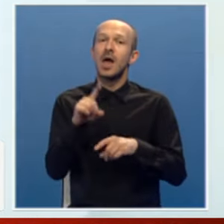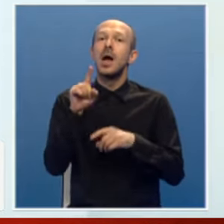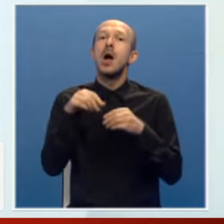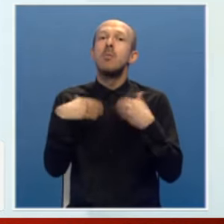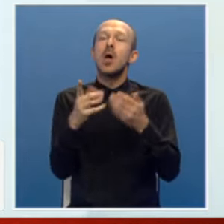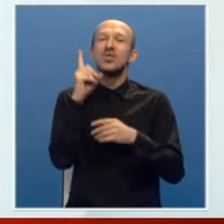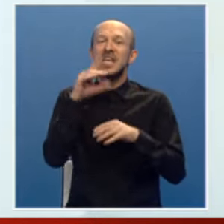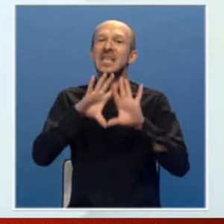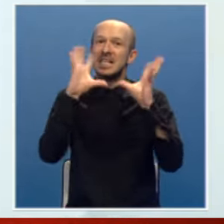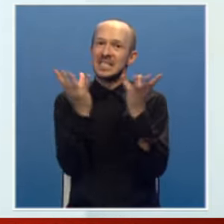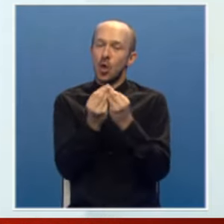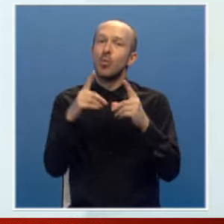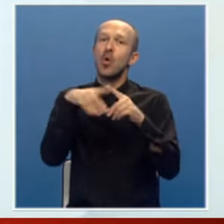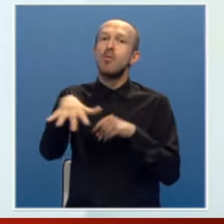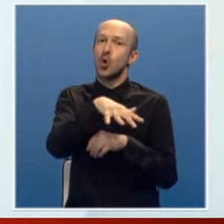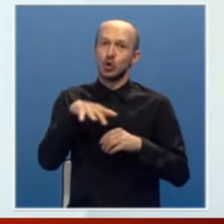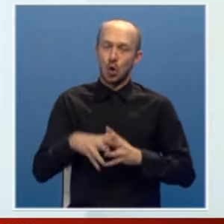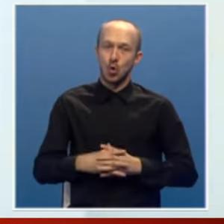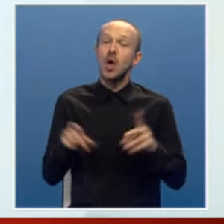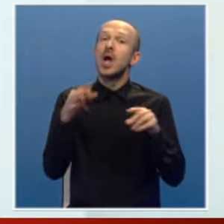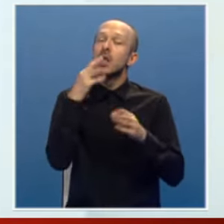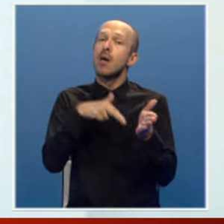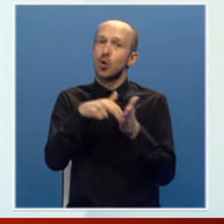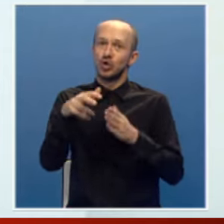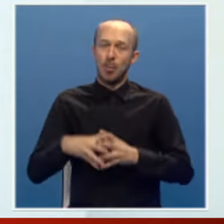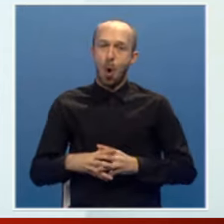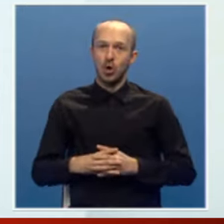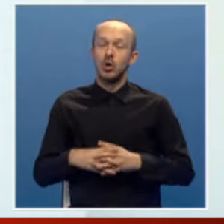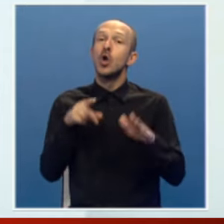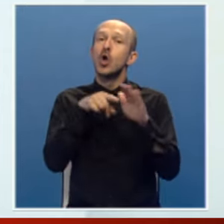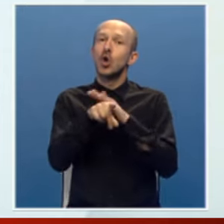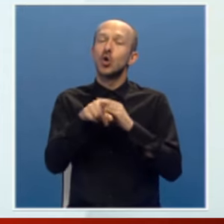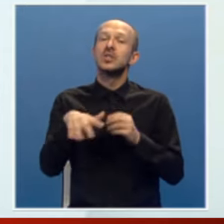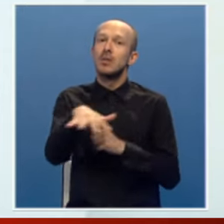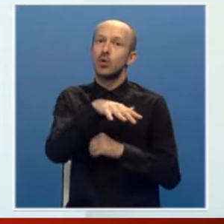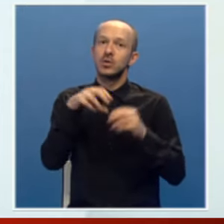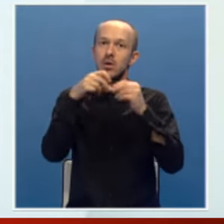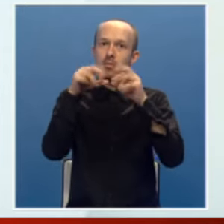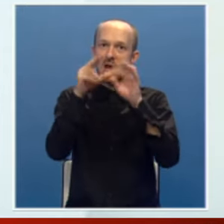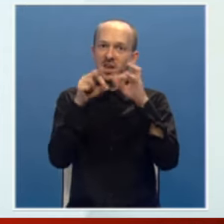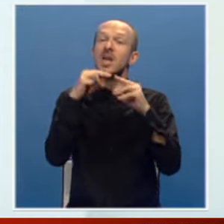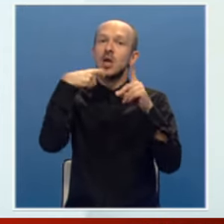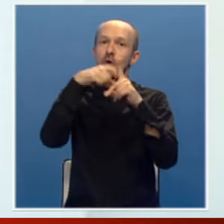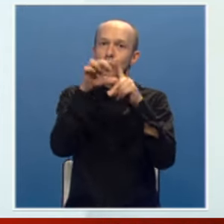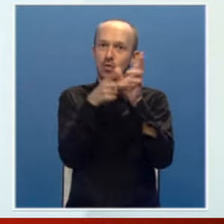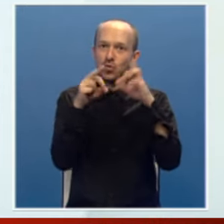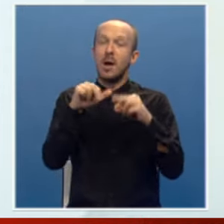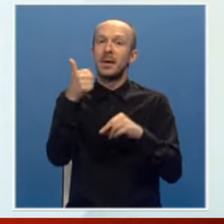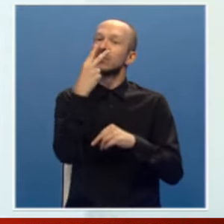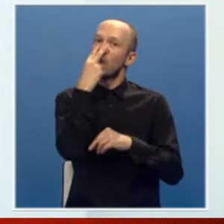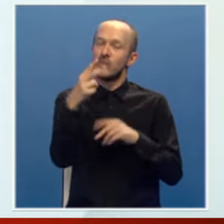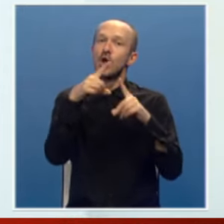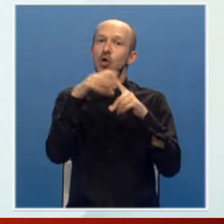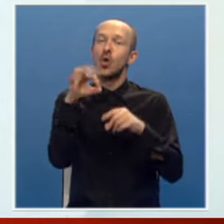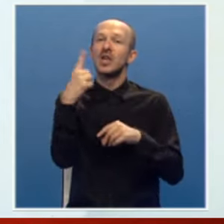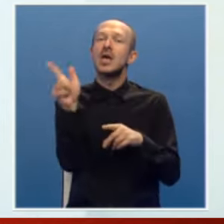blagostanje cijelokupnom tom prostoru. Evo kad prođemo kroz prostor Banije i Korduna, prvenstveno vidimo da